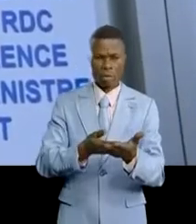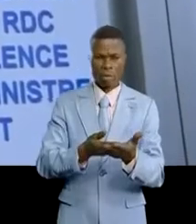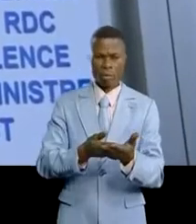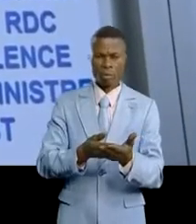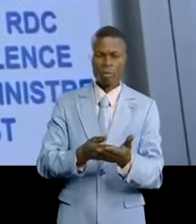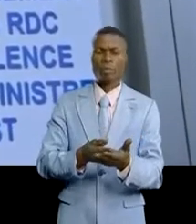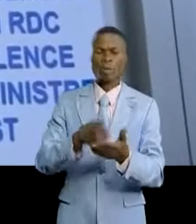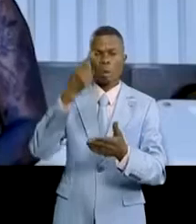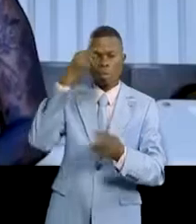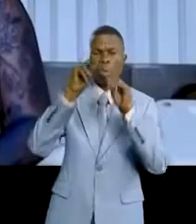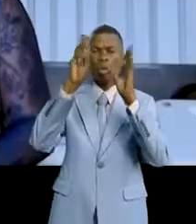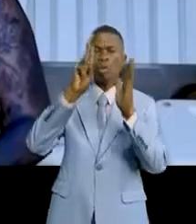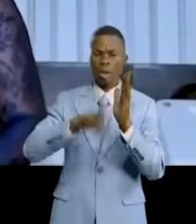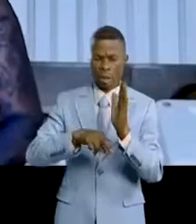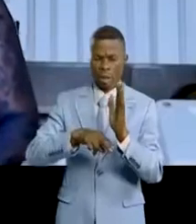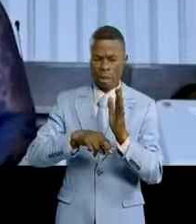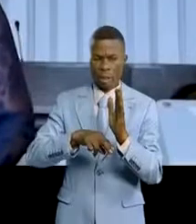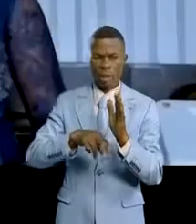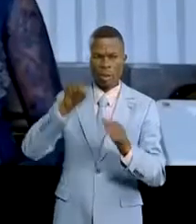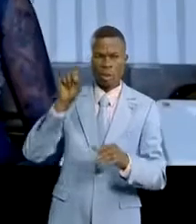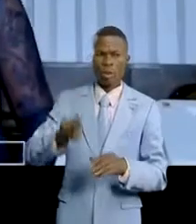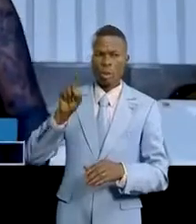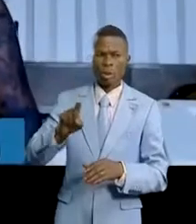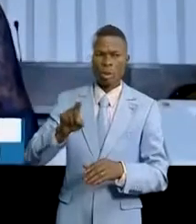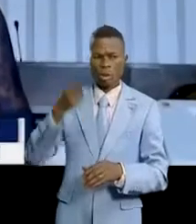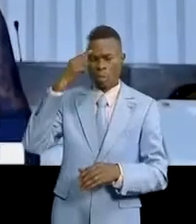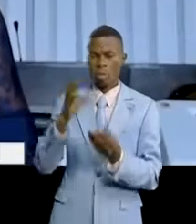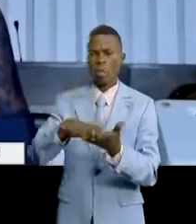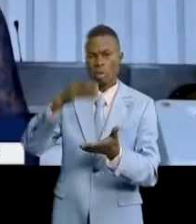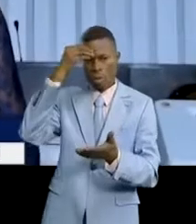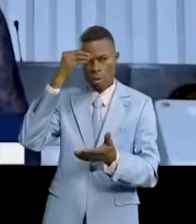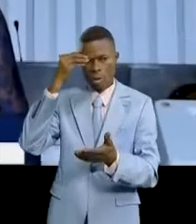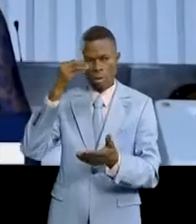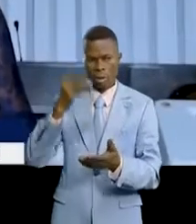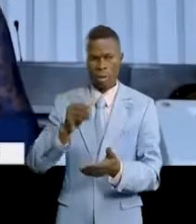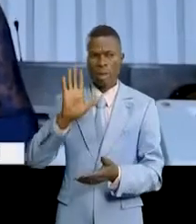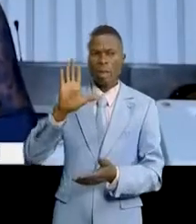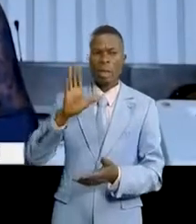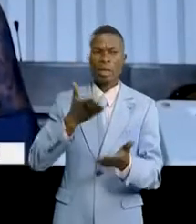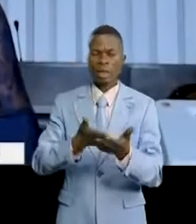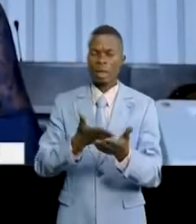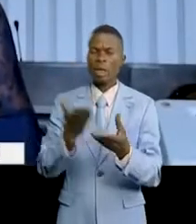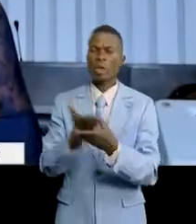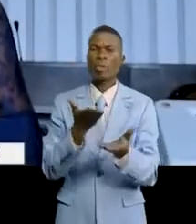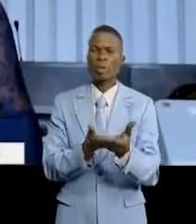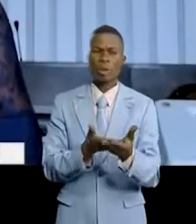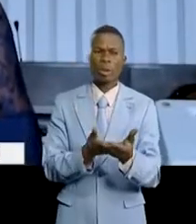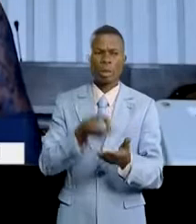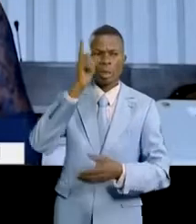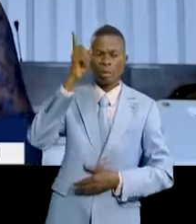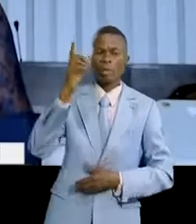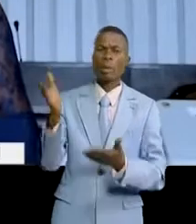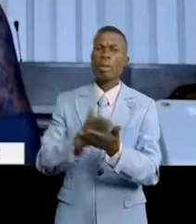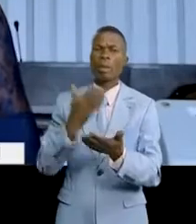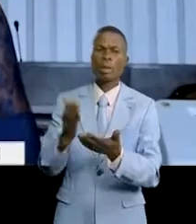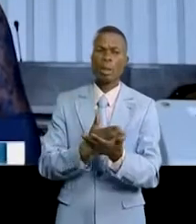enseignantes nous avons le VADMECUM et pour les enfants nous avons cinq manuels je l'ai dit Le premier c'est le livre